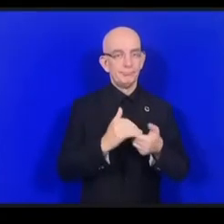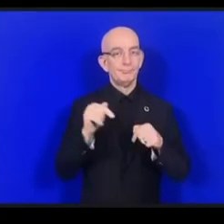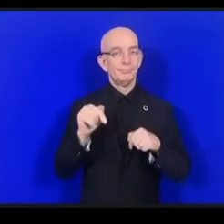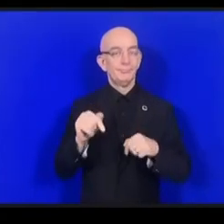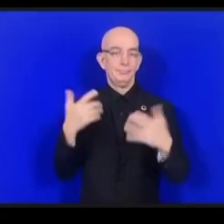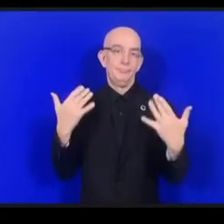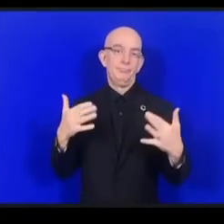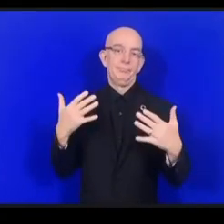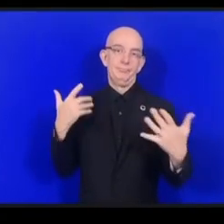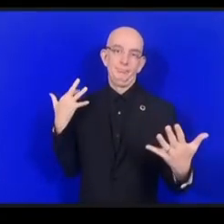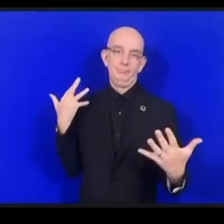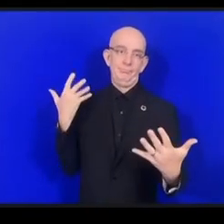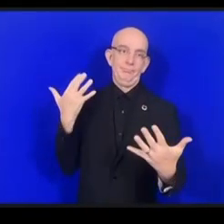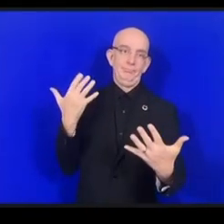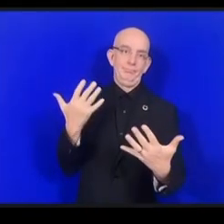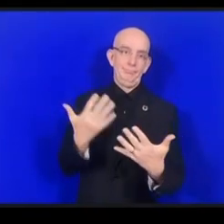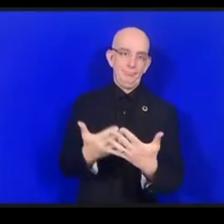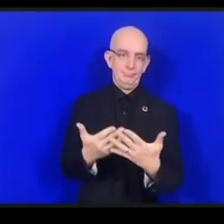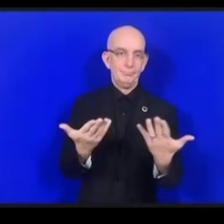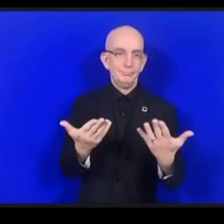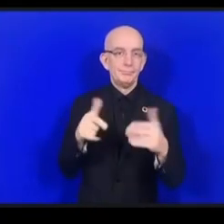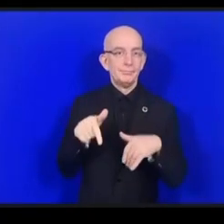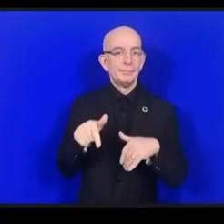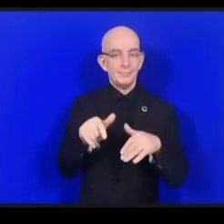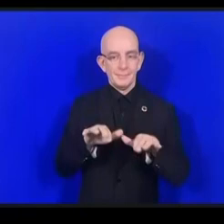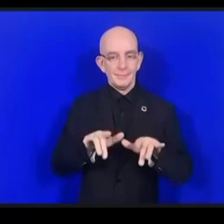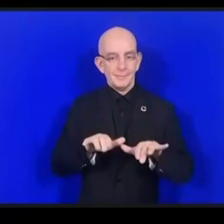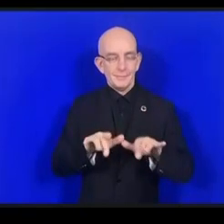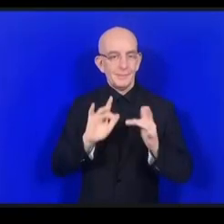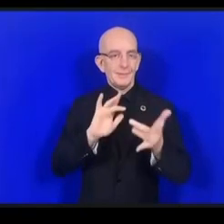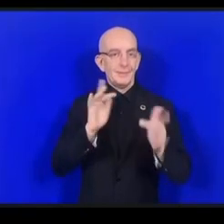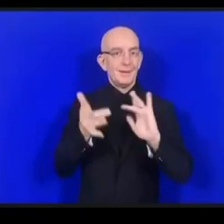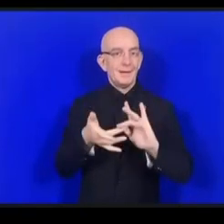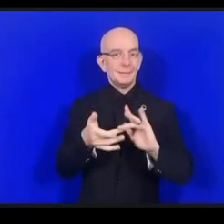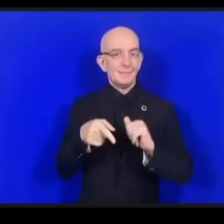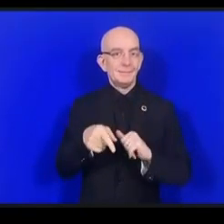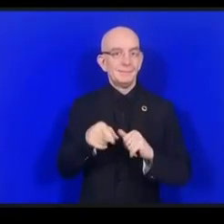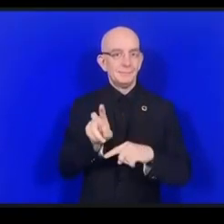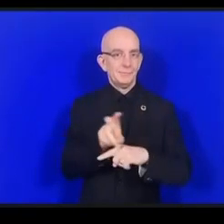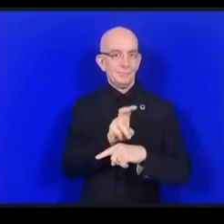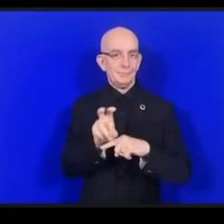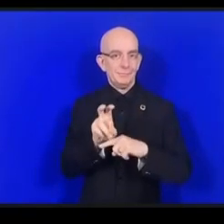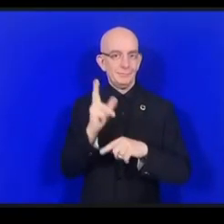لقد انطلقت منذ أول انطلقت الاجعيف في أثينا في 2006